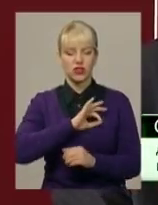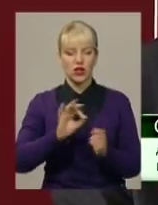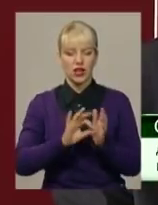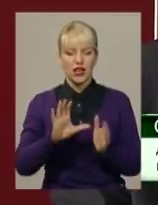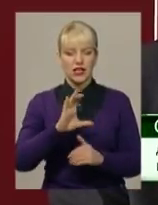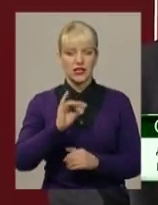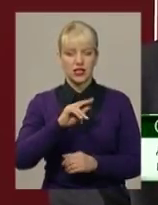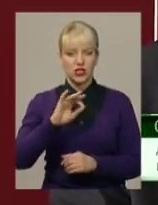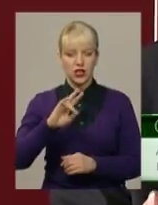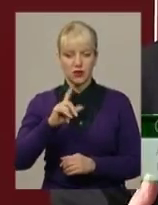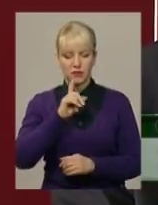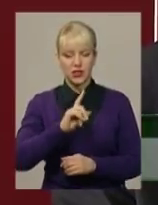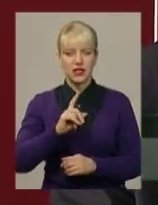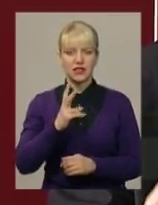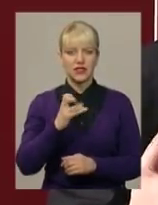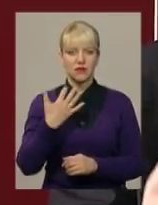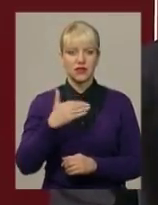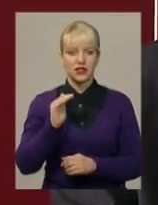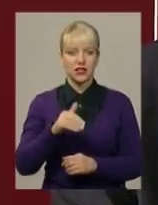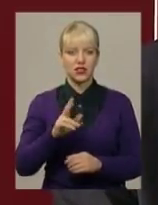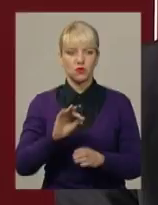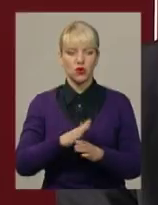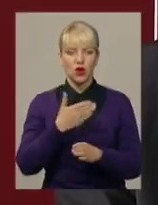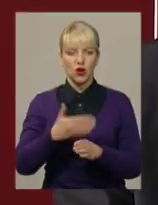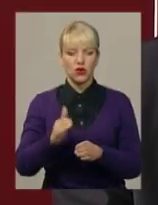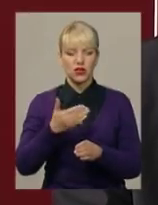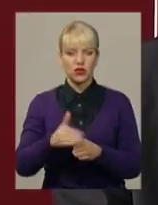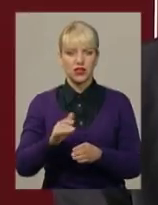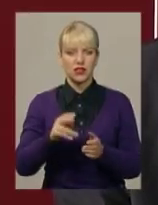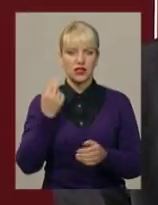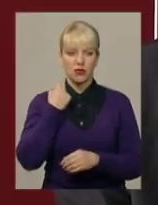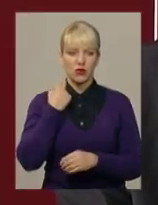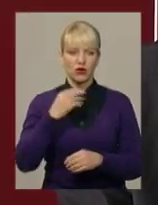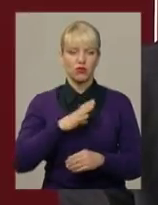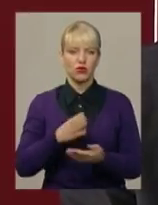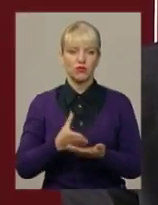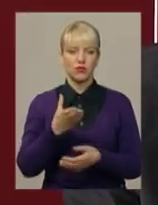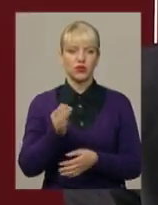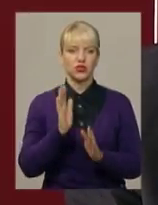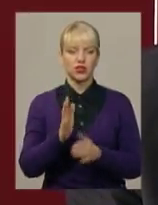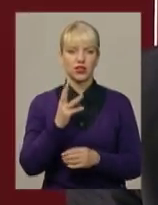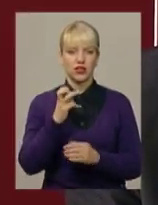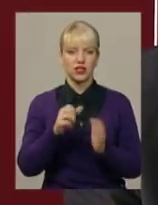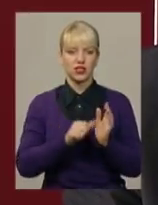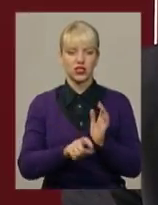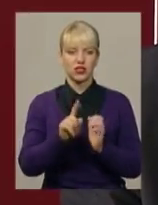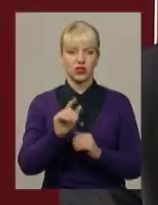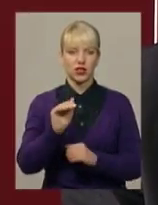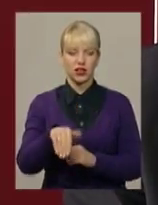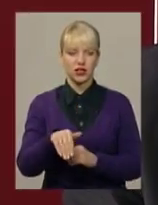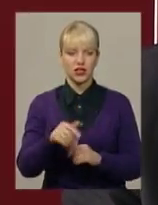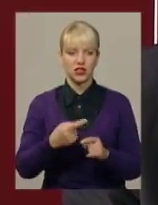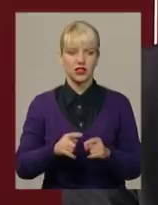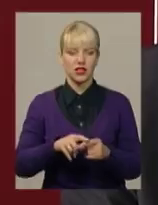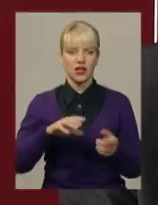місяць і 250 тисяч гривень по реструктуризації боргу. Було проплочено тільки 361 тисяча